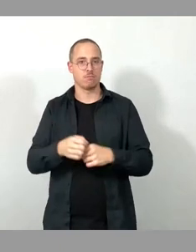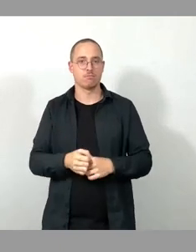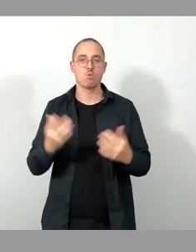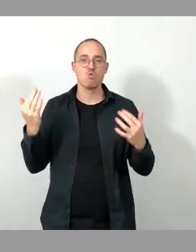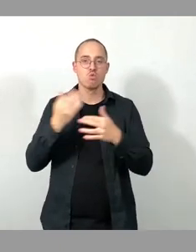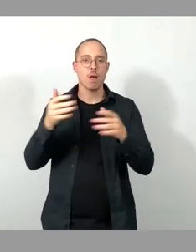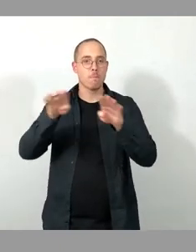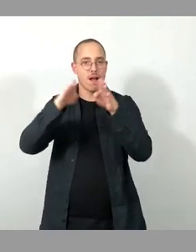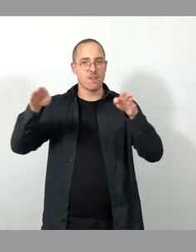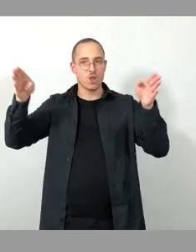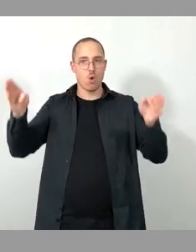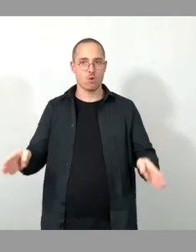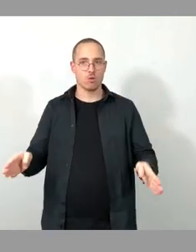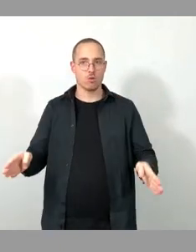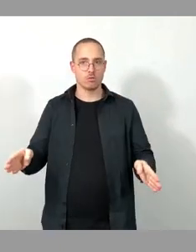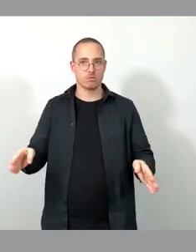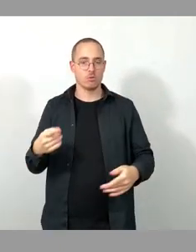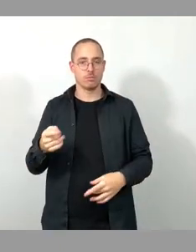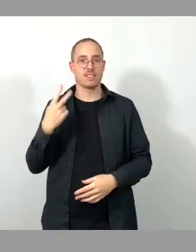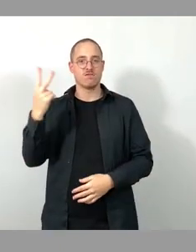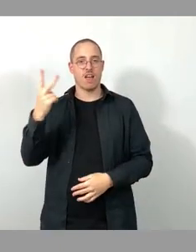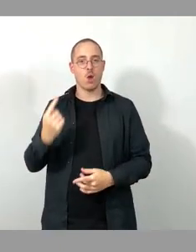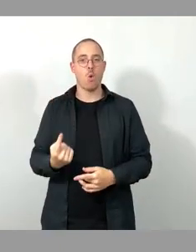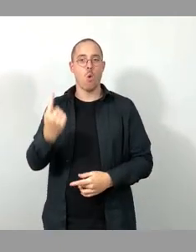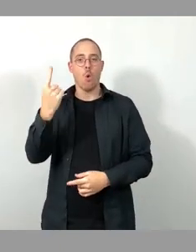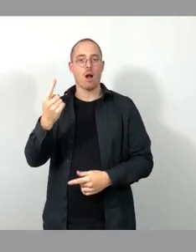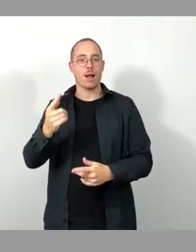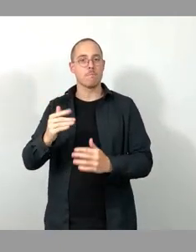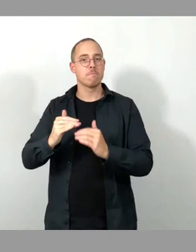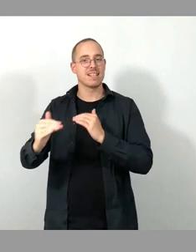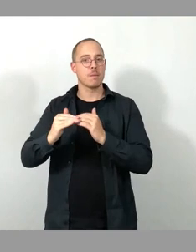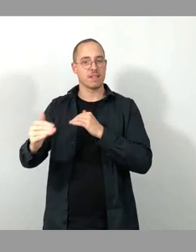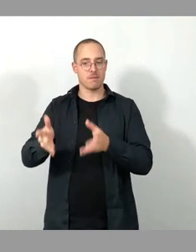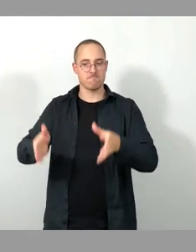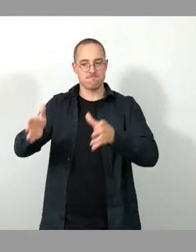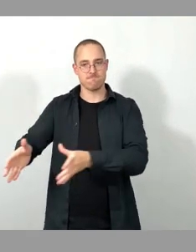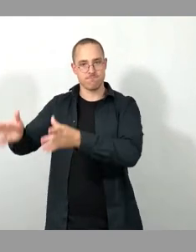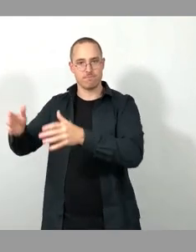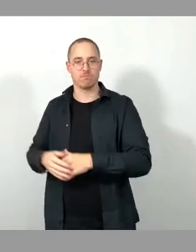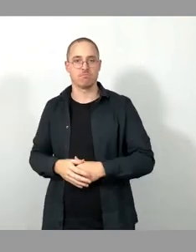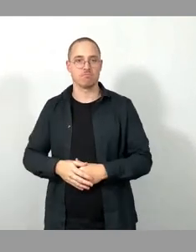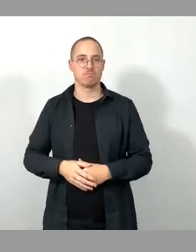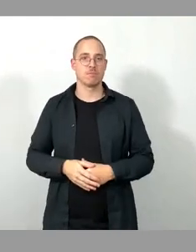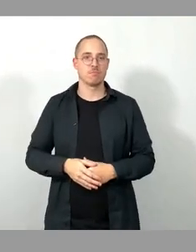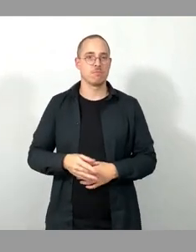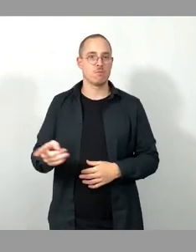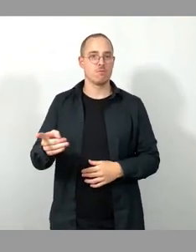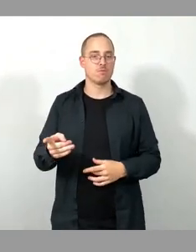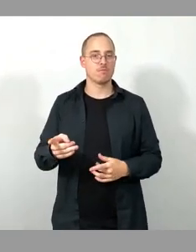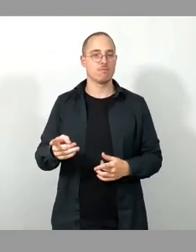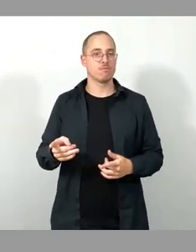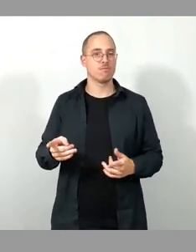derzeit ungenutzt, ein gebrauchter Bauwagen, ein Spanplatten-WC, ca. 20 Plastikstühle,